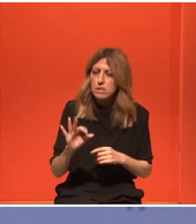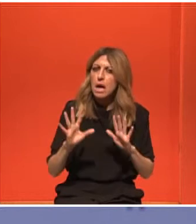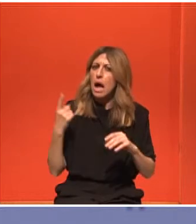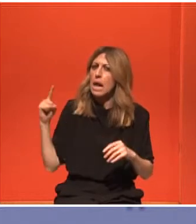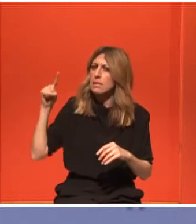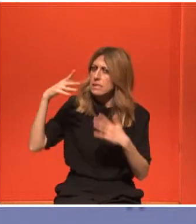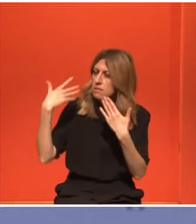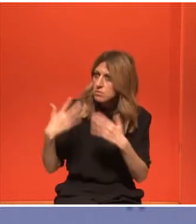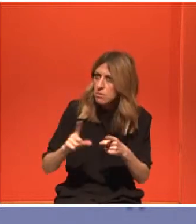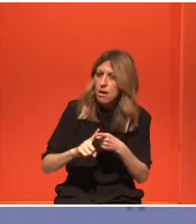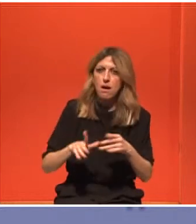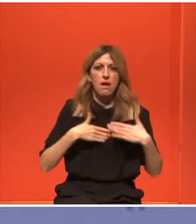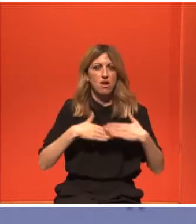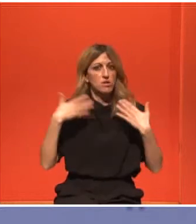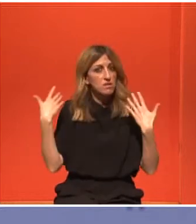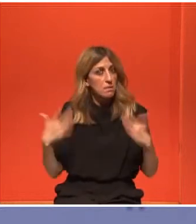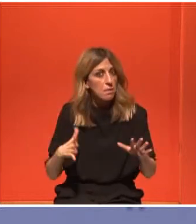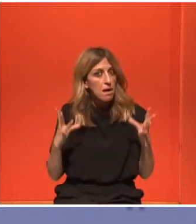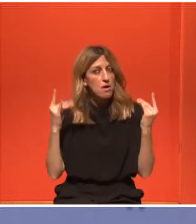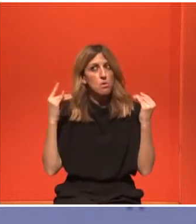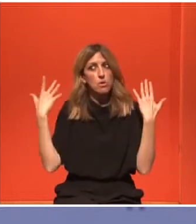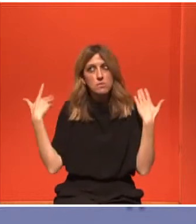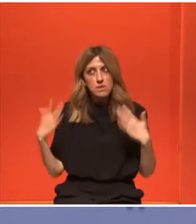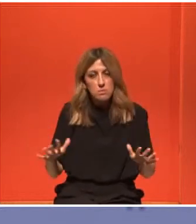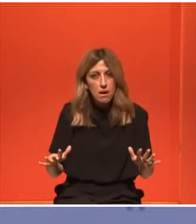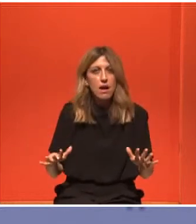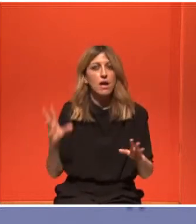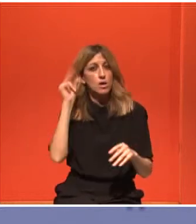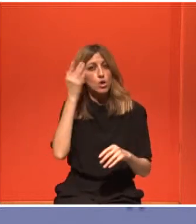Χόρεψες, γλέντισες, σπούδασες, δούλεψες.